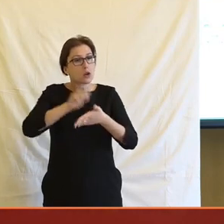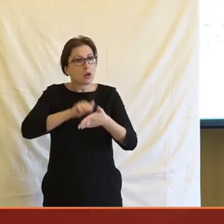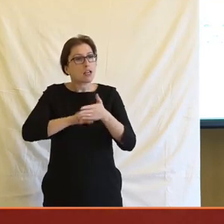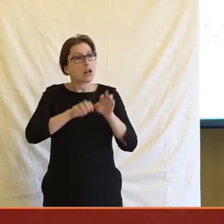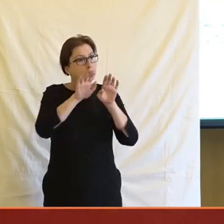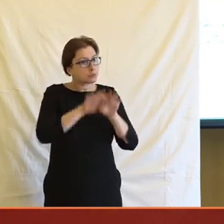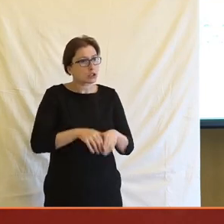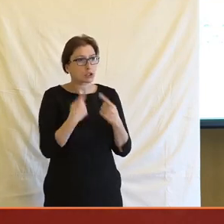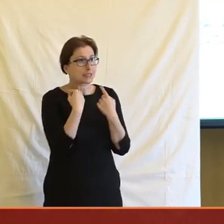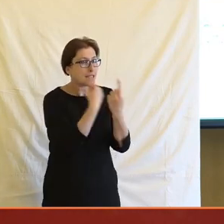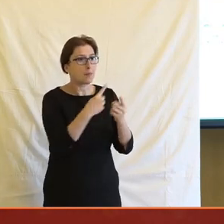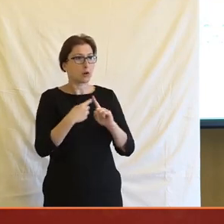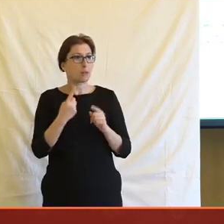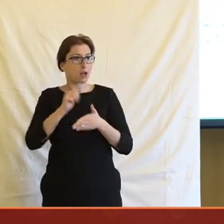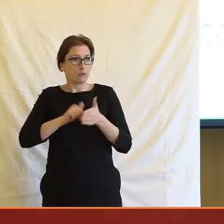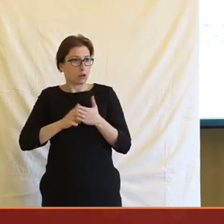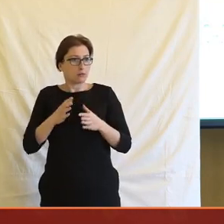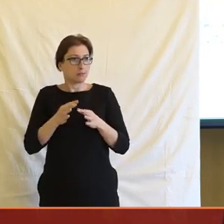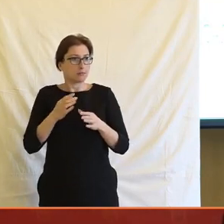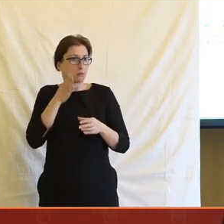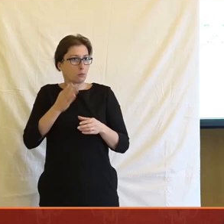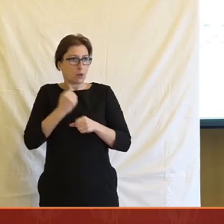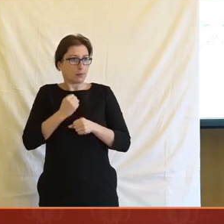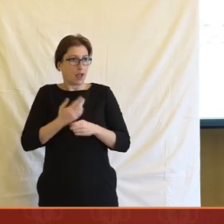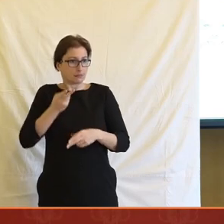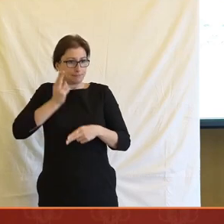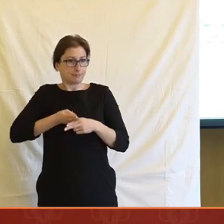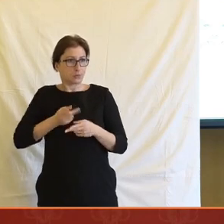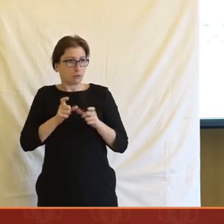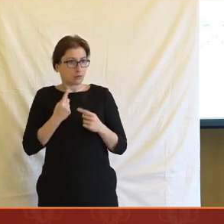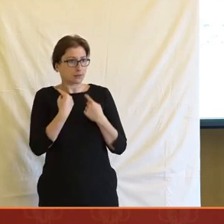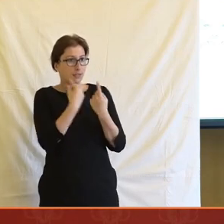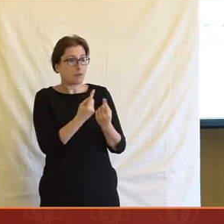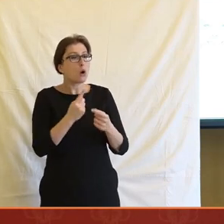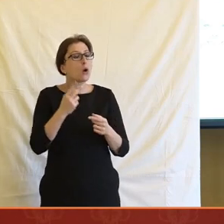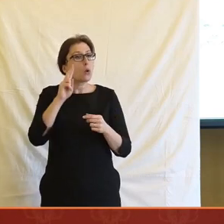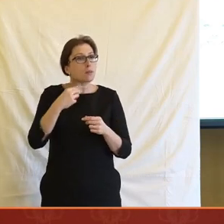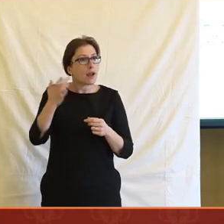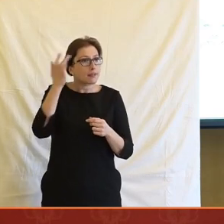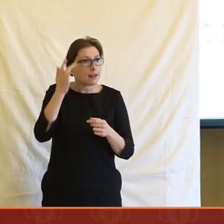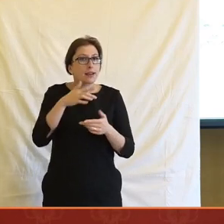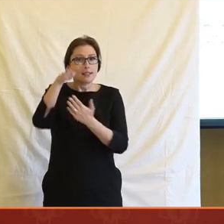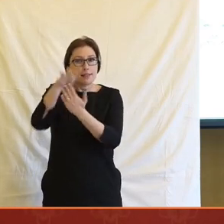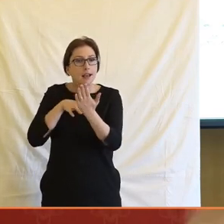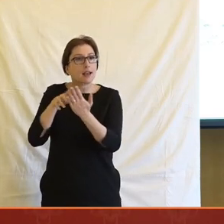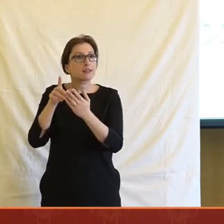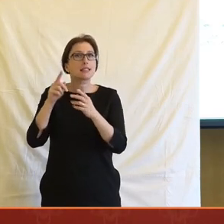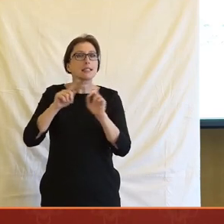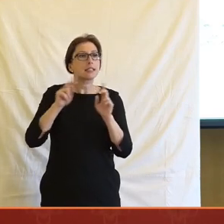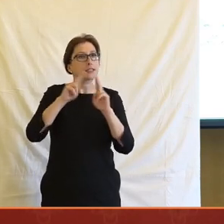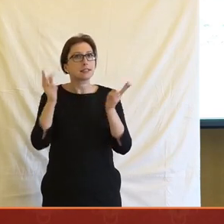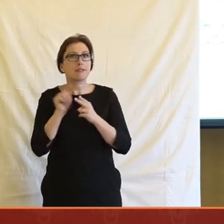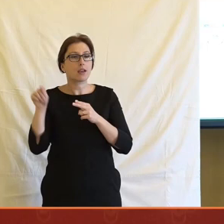přijdou o práci, něco na ten způsob, ale pokud se člověk podívá, jak jinak je umělá inteligence, která pracuje třeba s textem, používaná jinde,